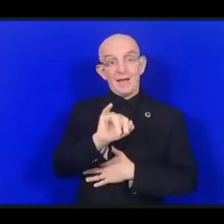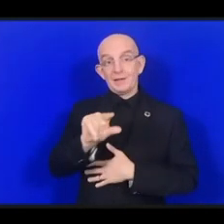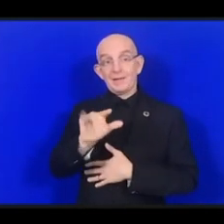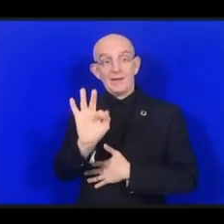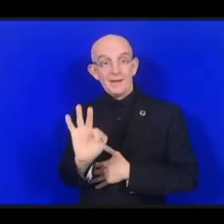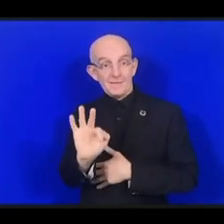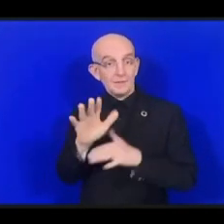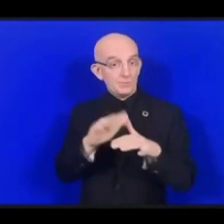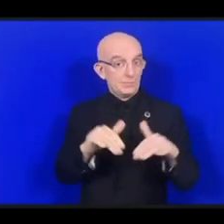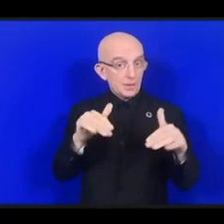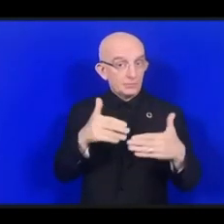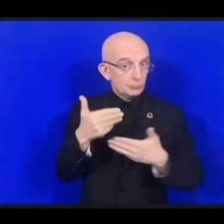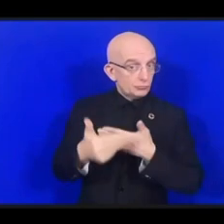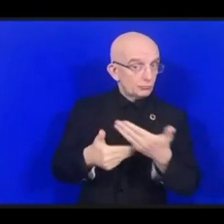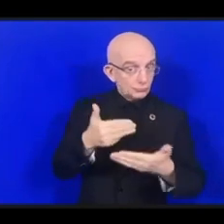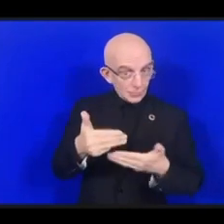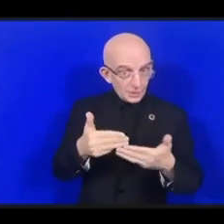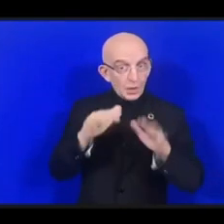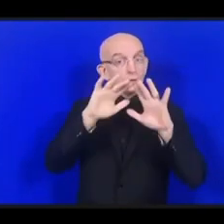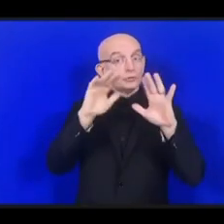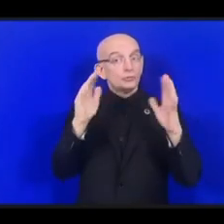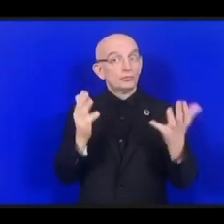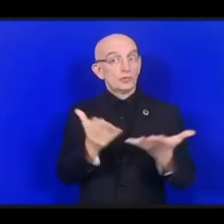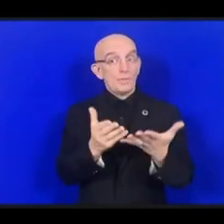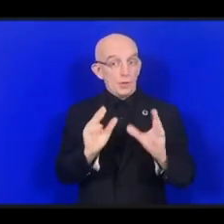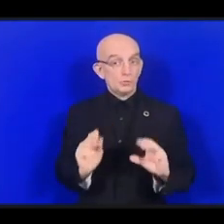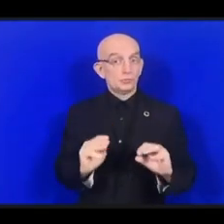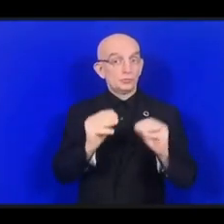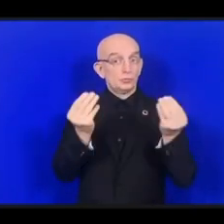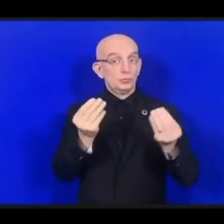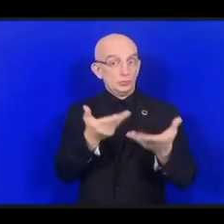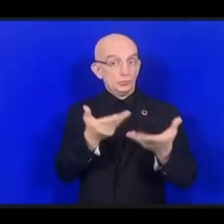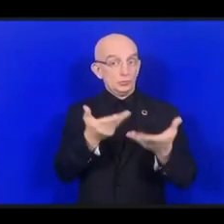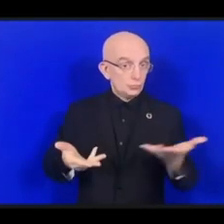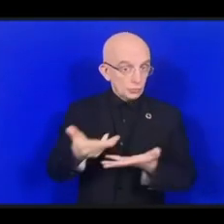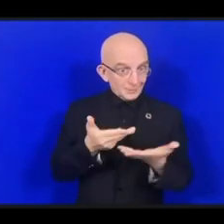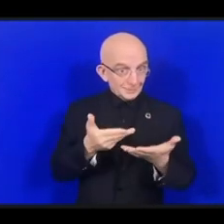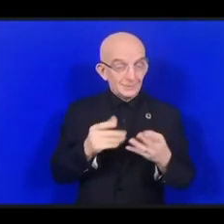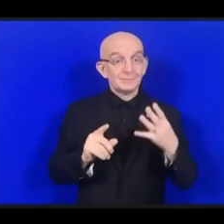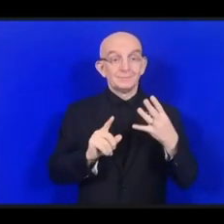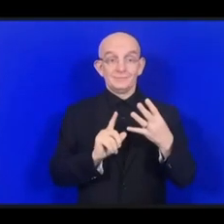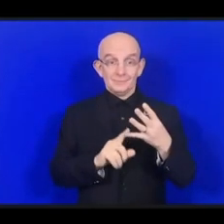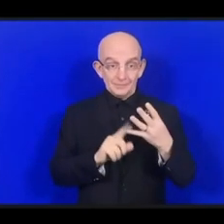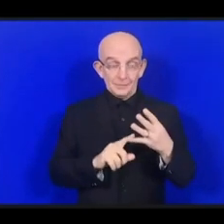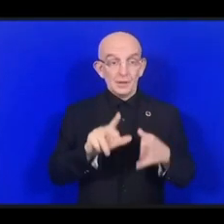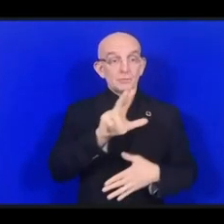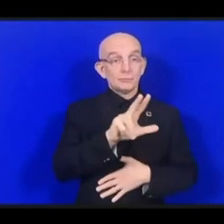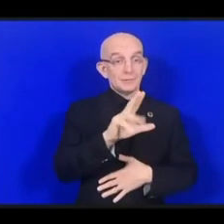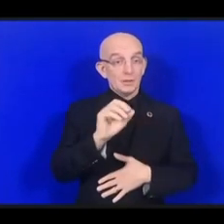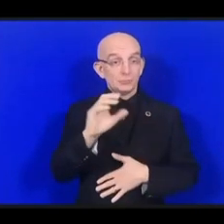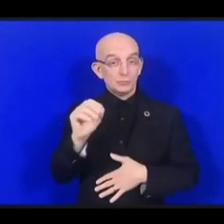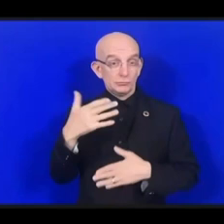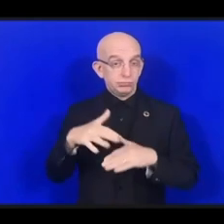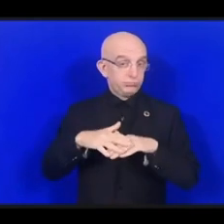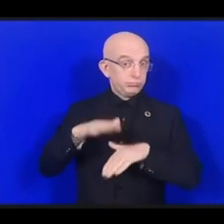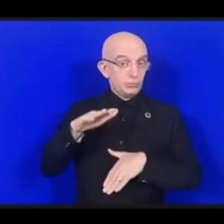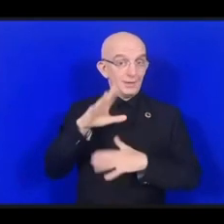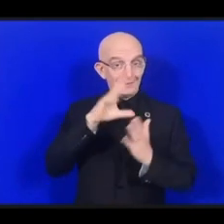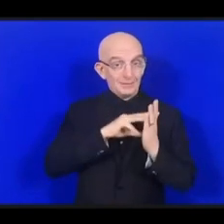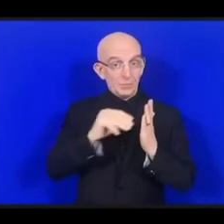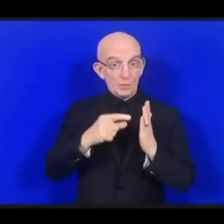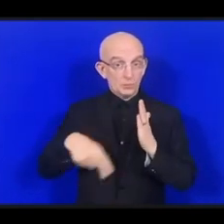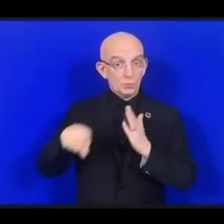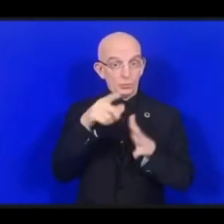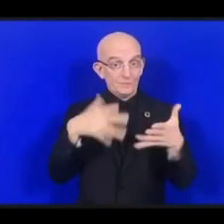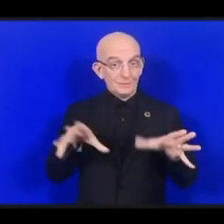докладов по результатам сессий, которые вы составили. Я призываю вас делать так, чтобы эти итоги претворились в